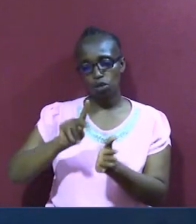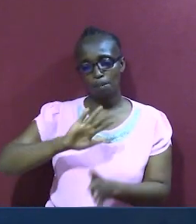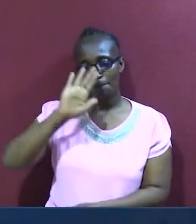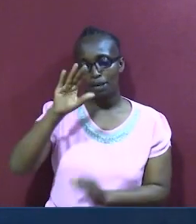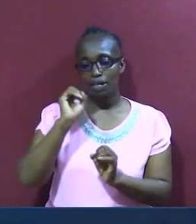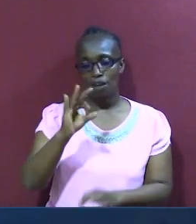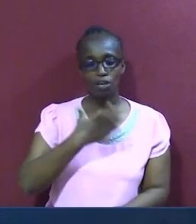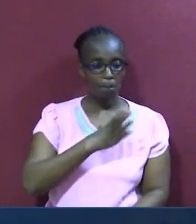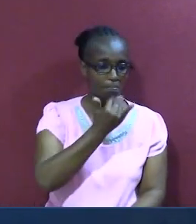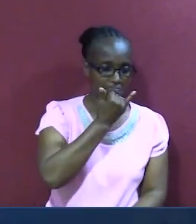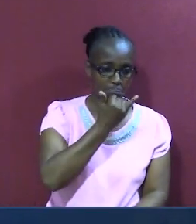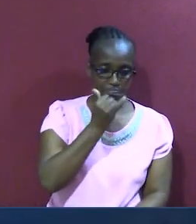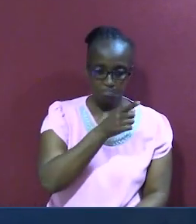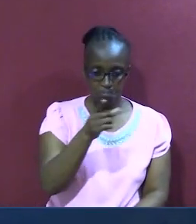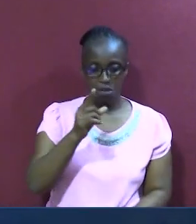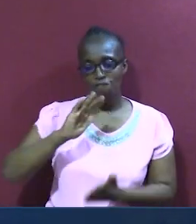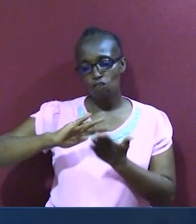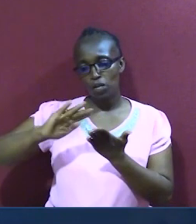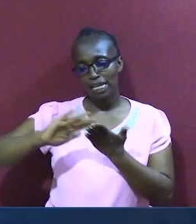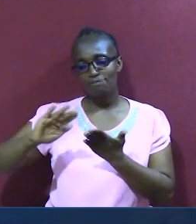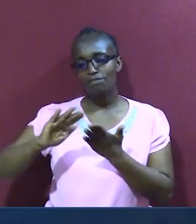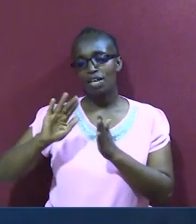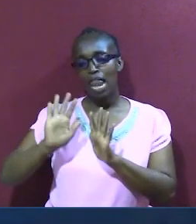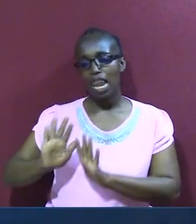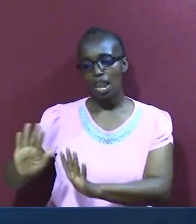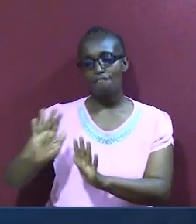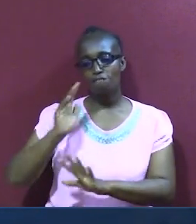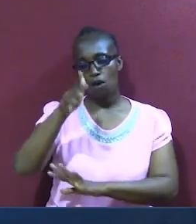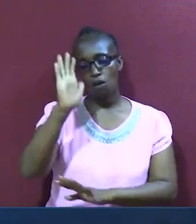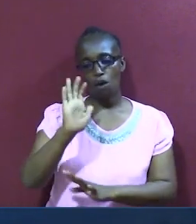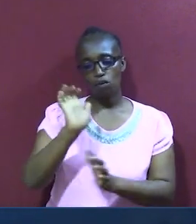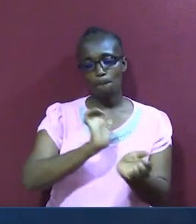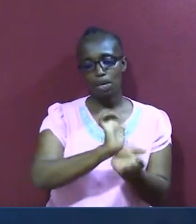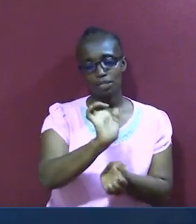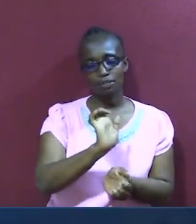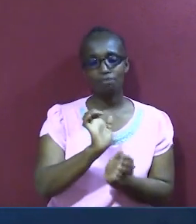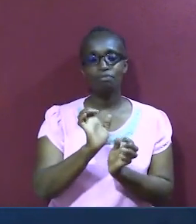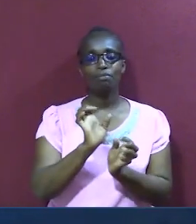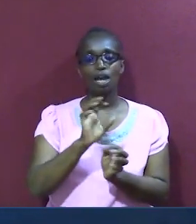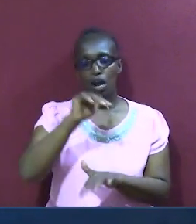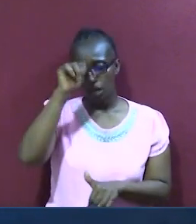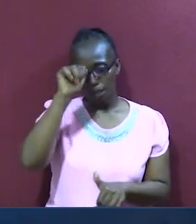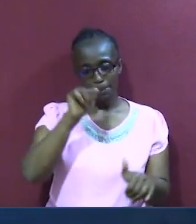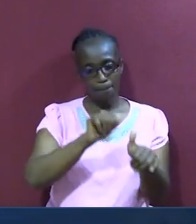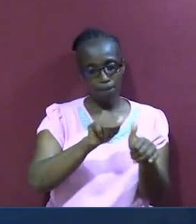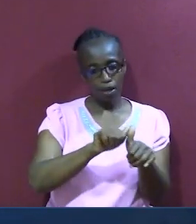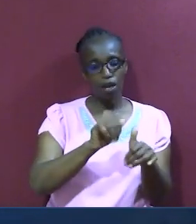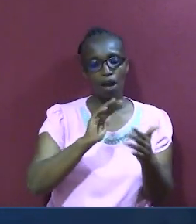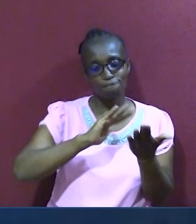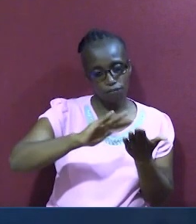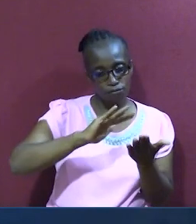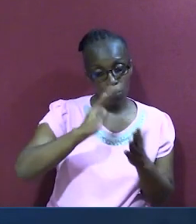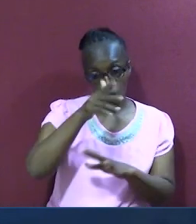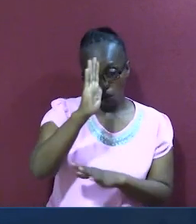usamehe, na uachie mungu nafasi, ili upate kuwa na amani, kumbuka ya kwamba mungu, alikusamehe,